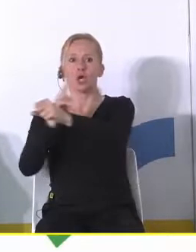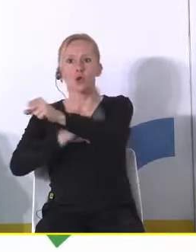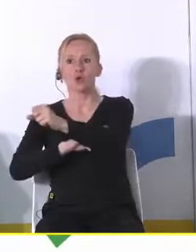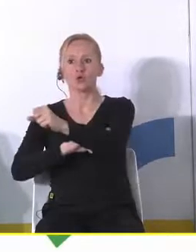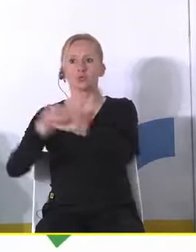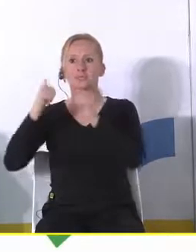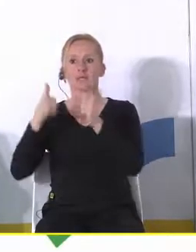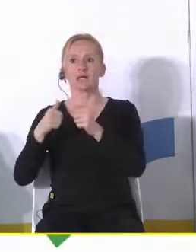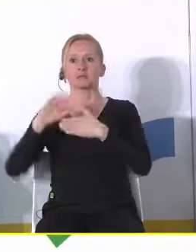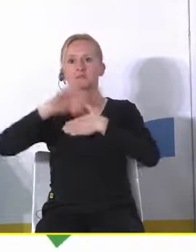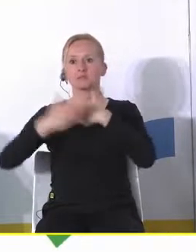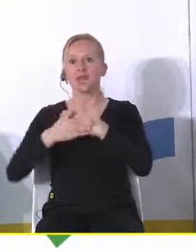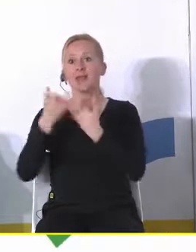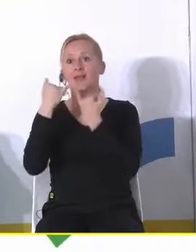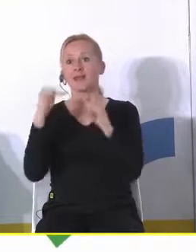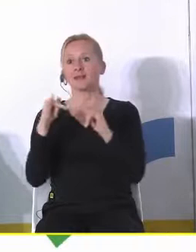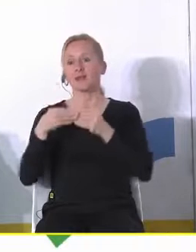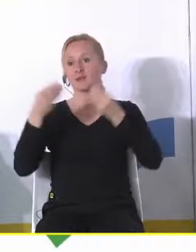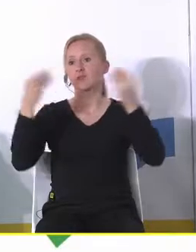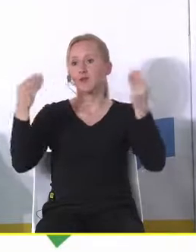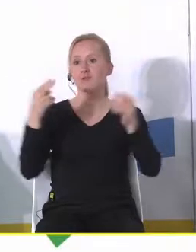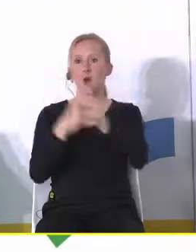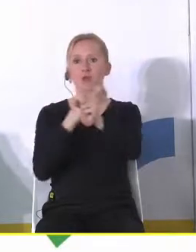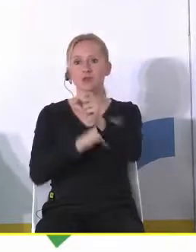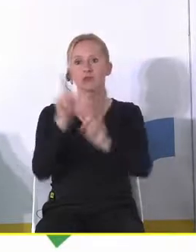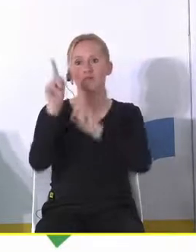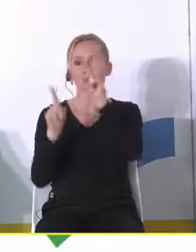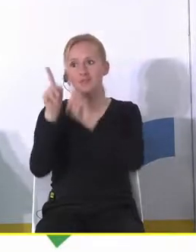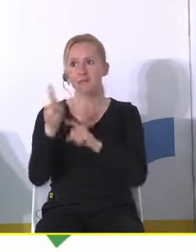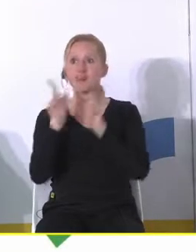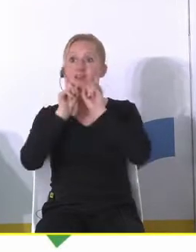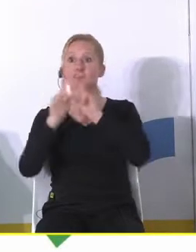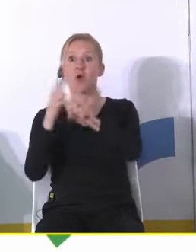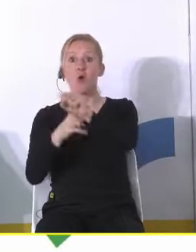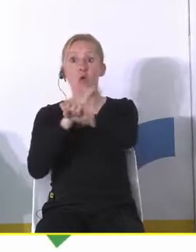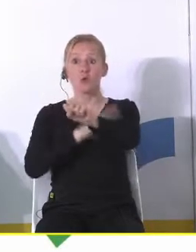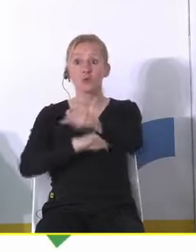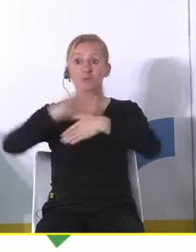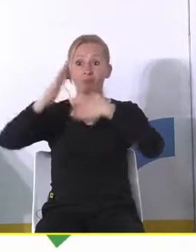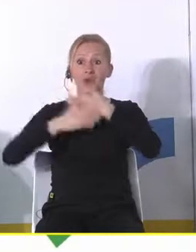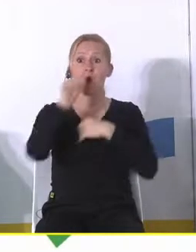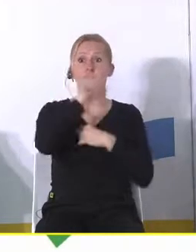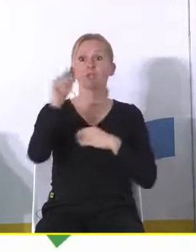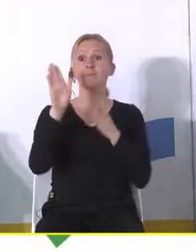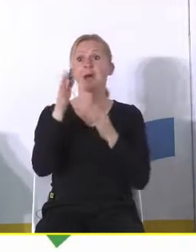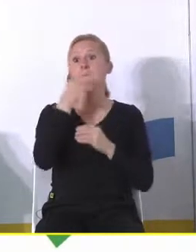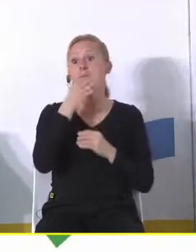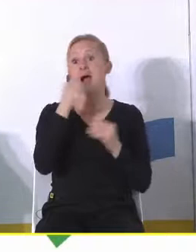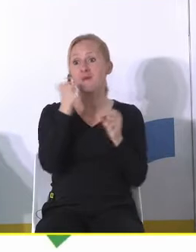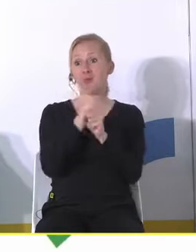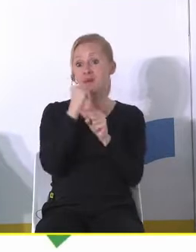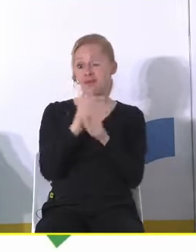cywilnego jedni z najbardziej kreatywnych urzędników czasami to są urzędnicy w urzędach stanu cywilnego bo oni mają coraz mniej pracy